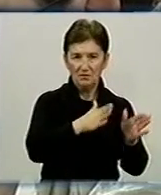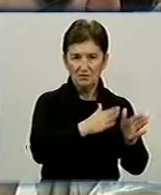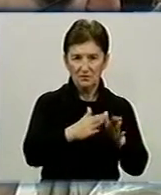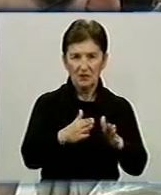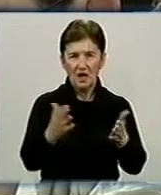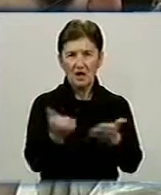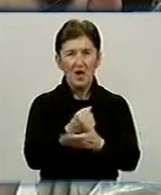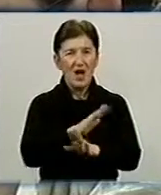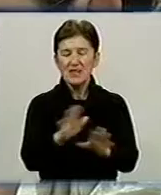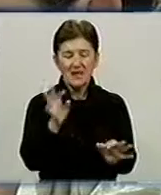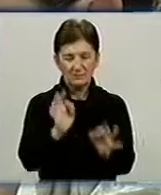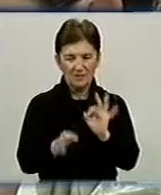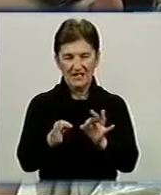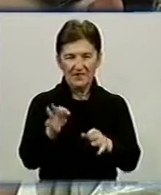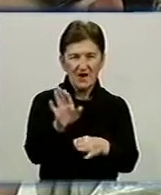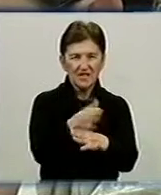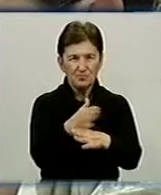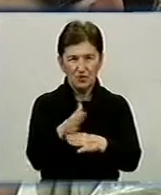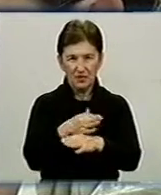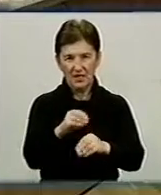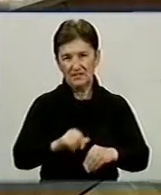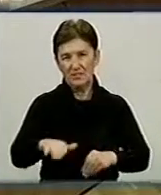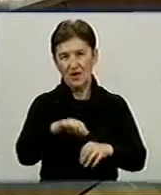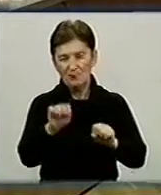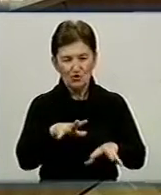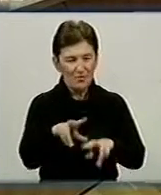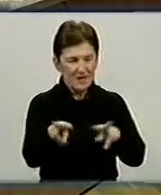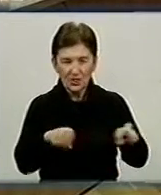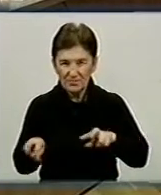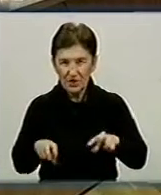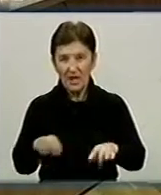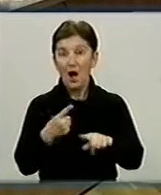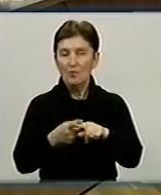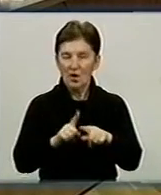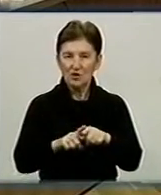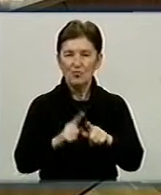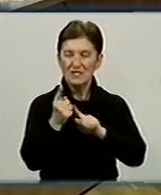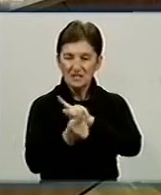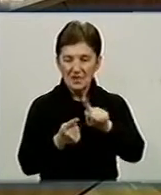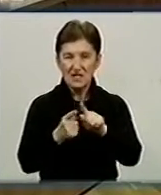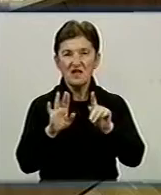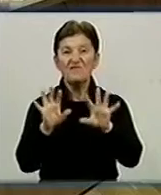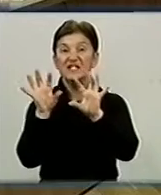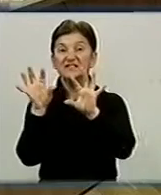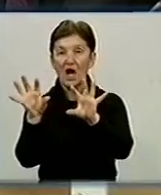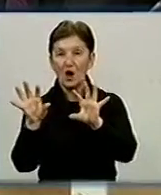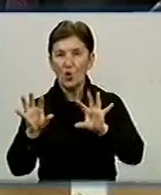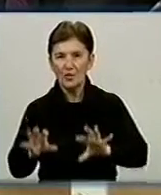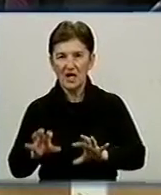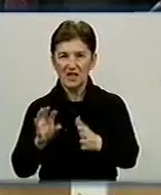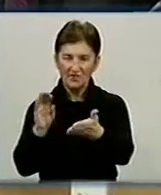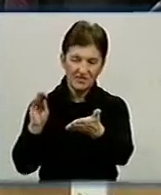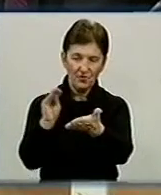несправедливому розподіленню землі і зробило можливу корупційну складову. Тож у пропонованих змінах до законодавства, озвучених на засіданні,